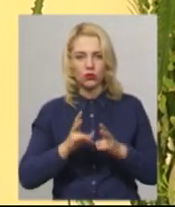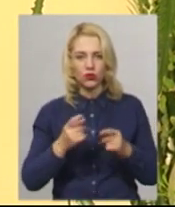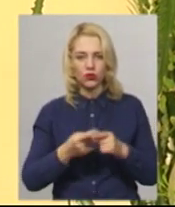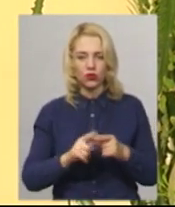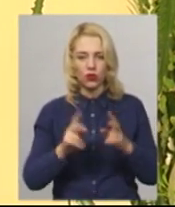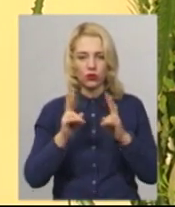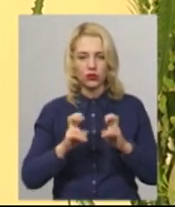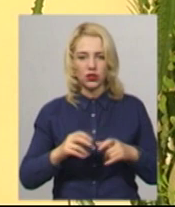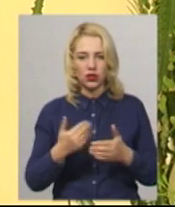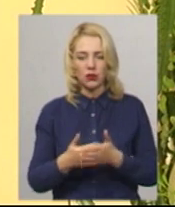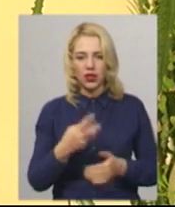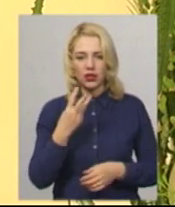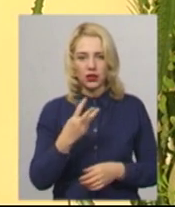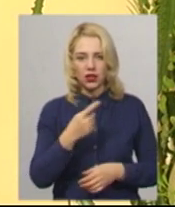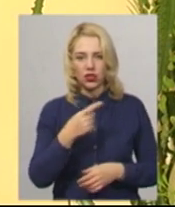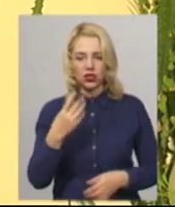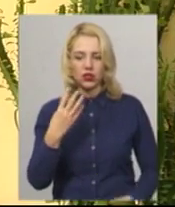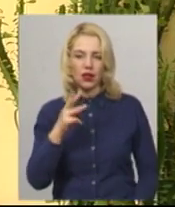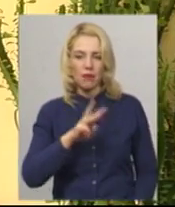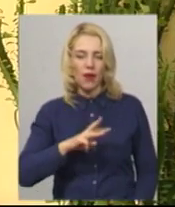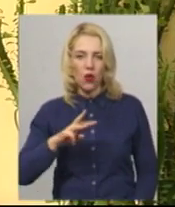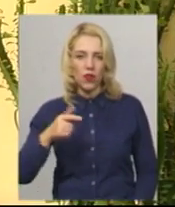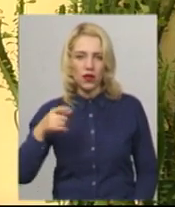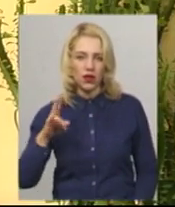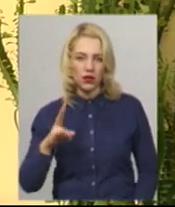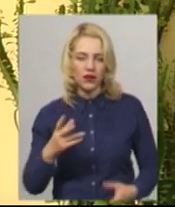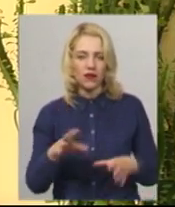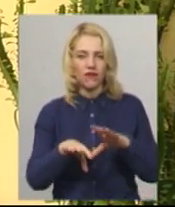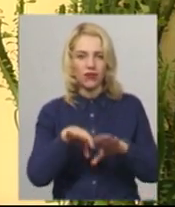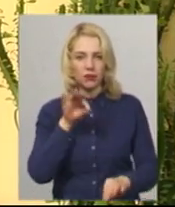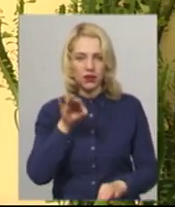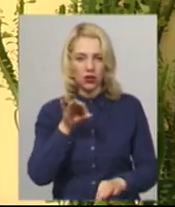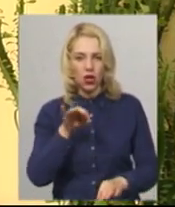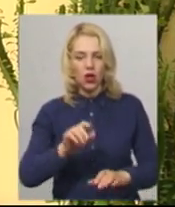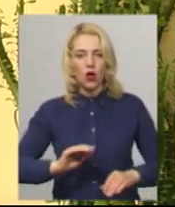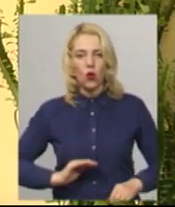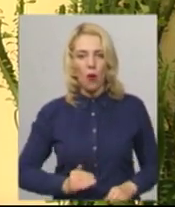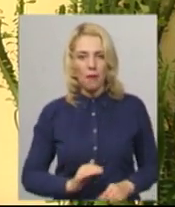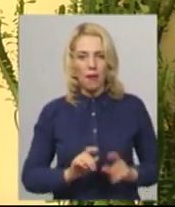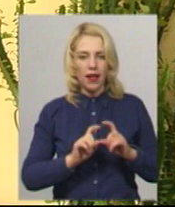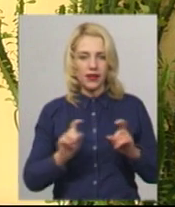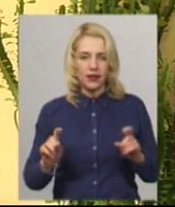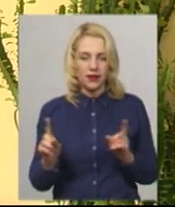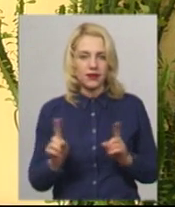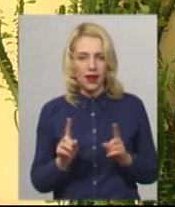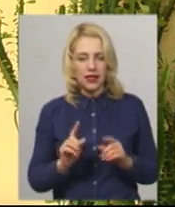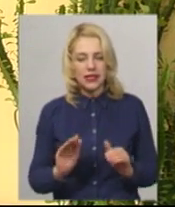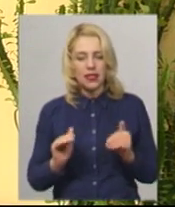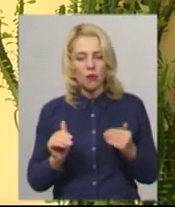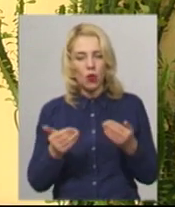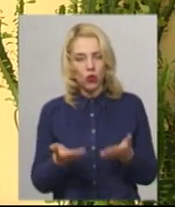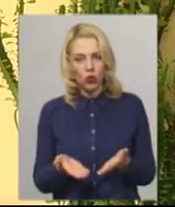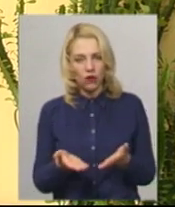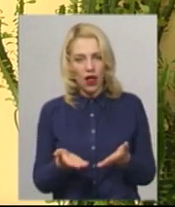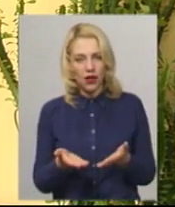обстеження, це близько 3-4 мільйонів гривень. Вибрано компанія, яка запропонувала